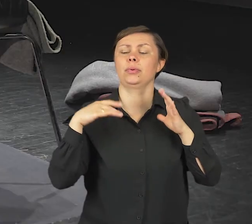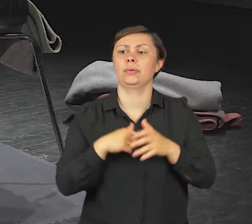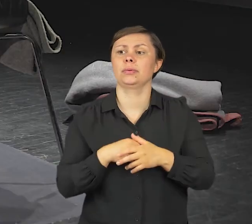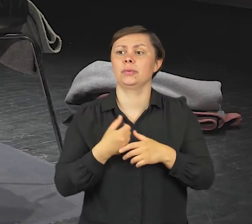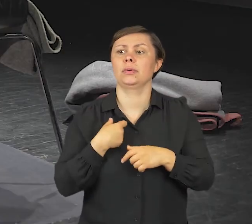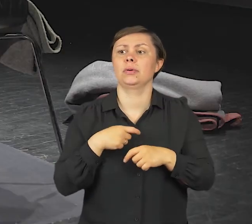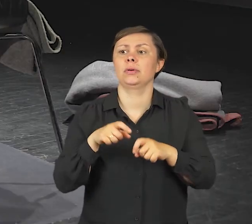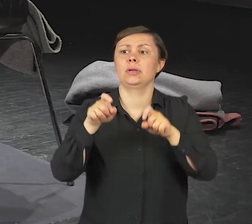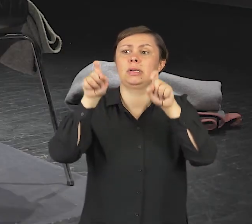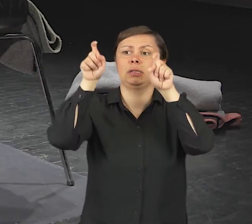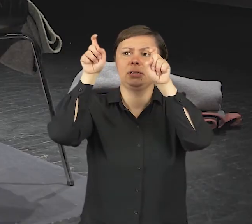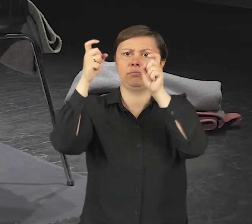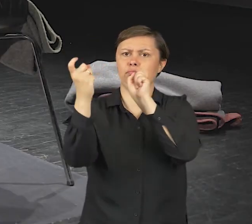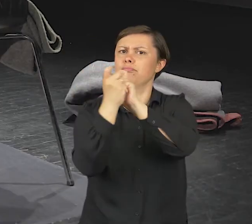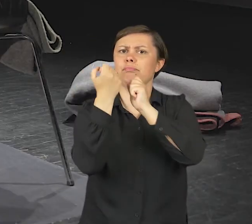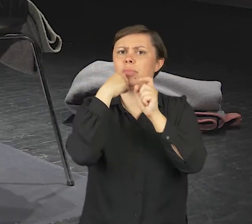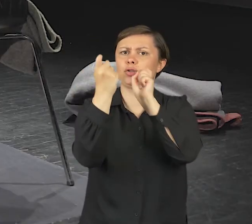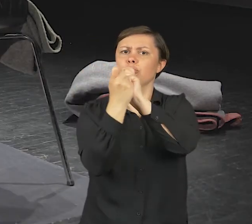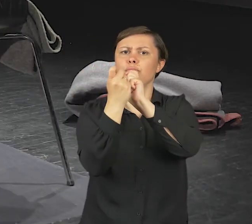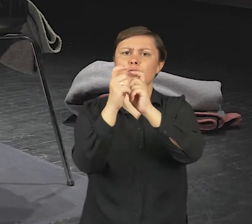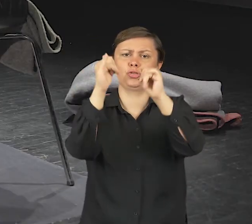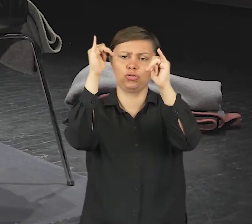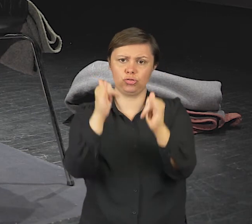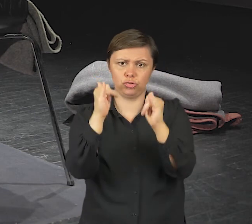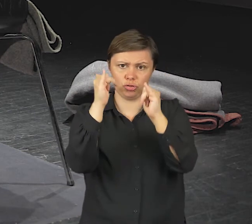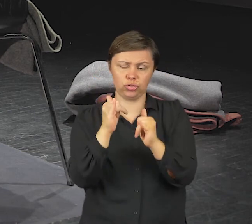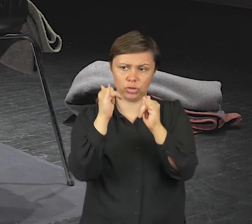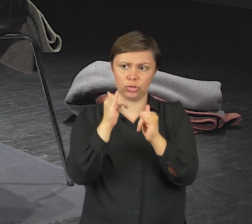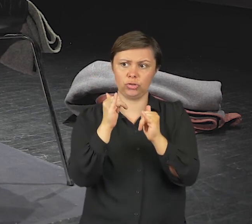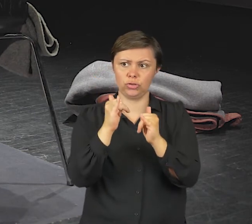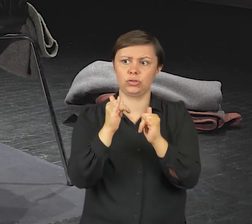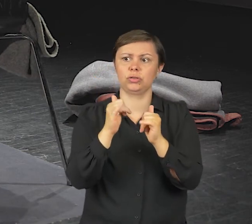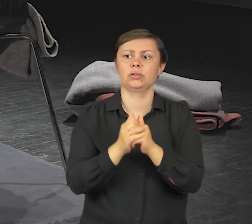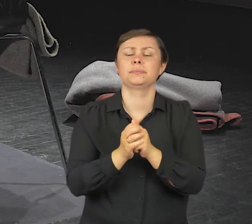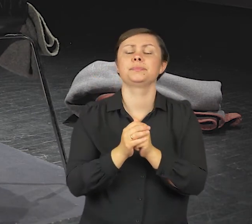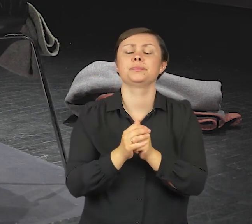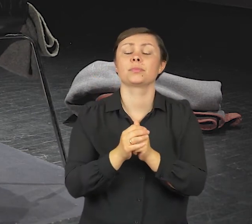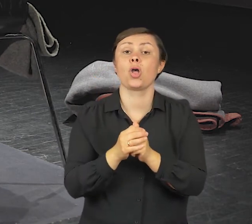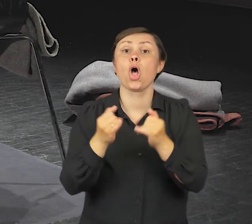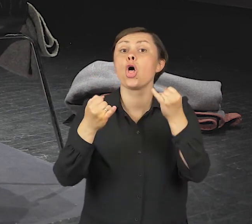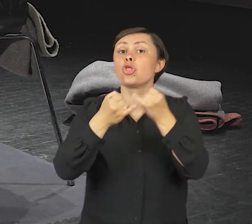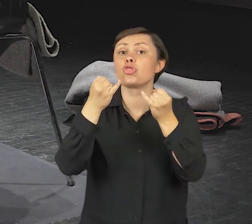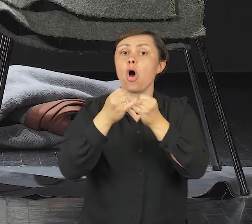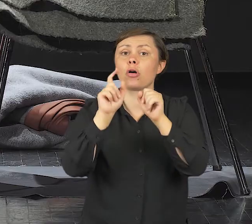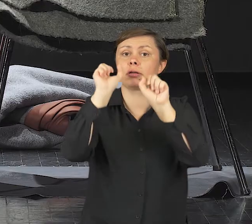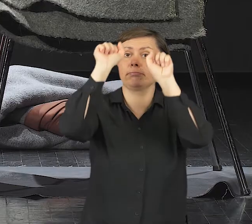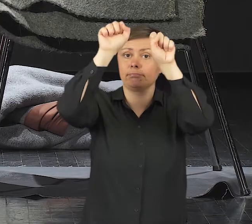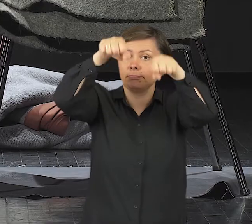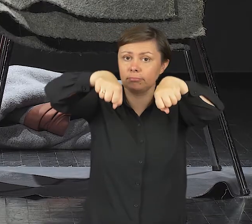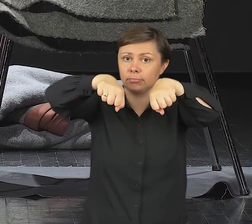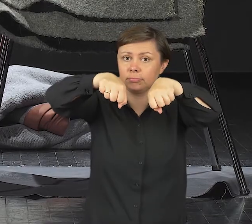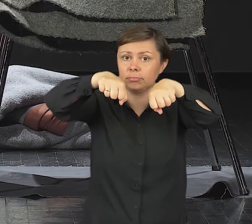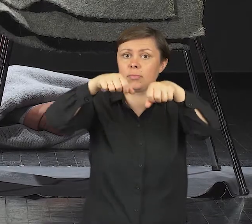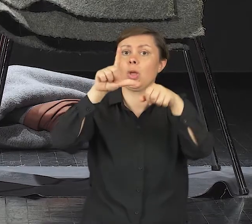głęboko przy krześle, układam sobie nogi zgięte w kolanach, łydki